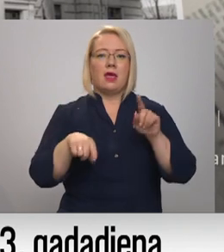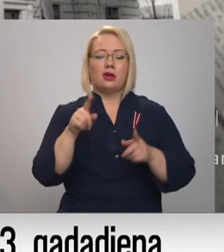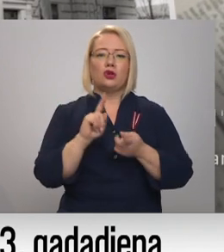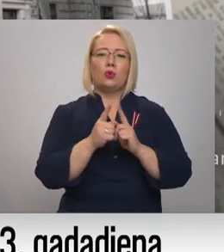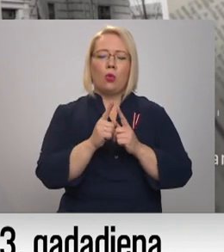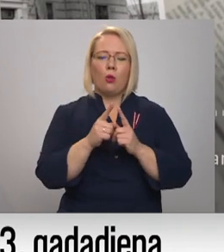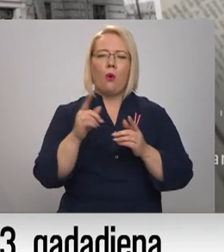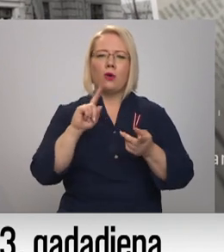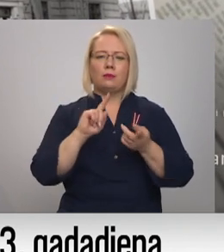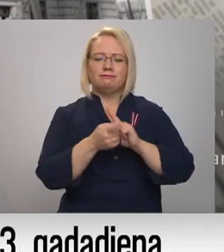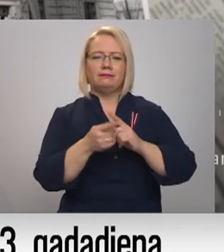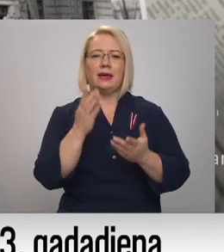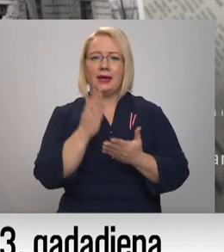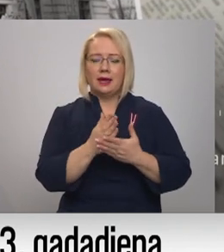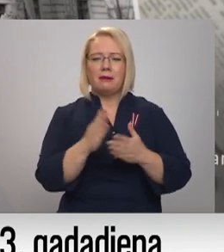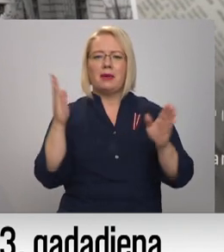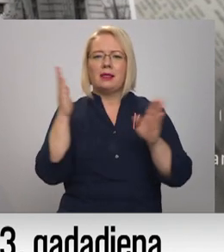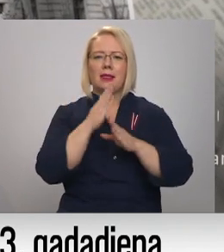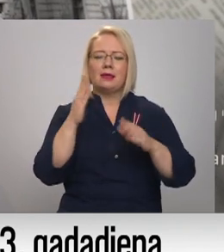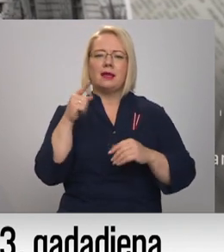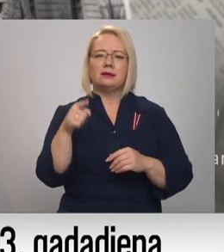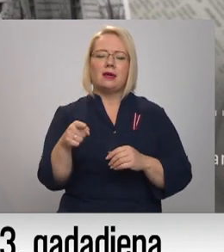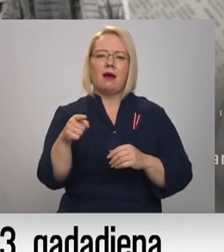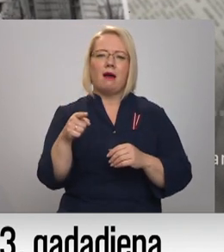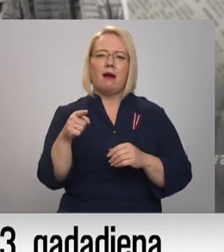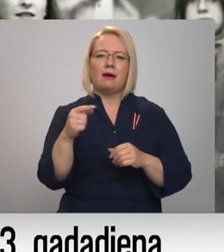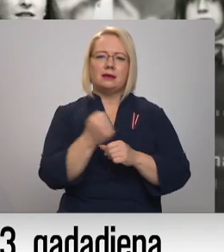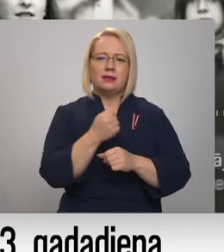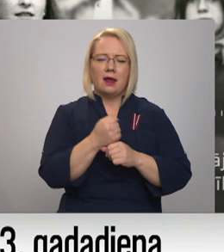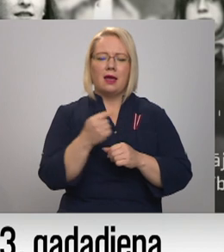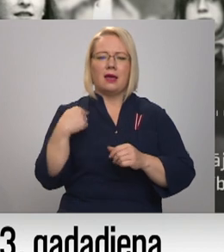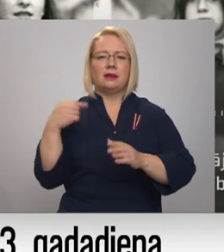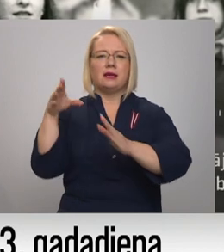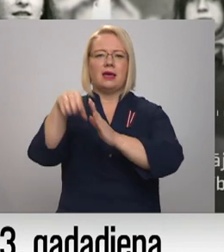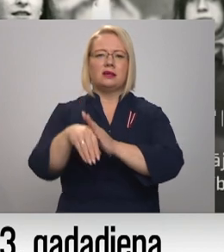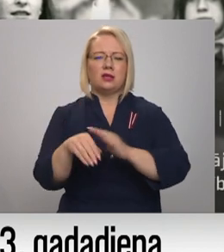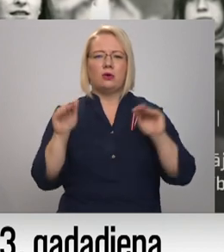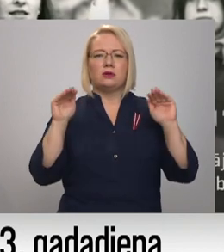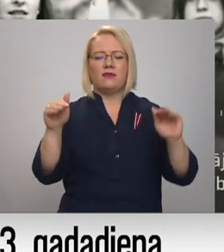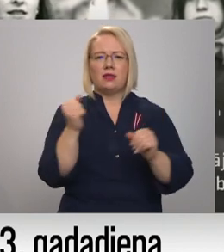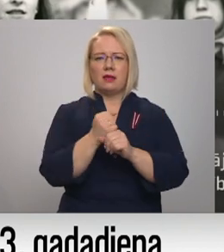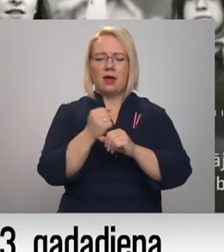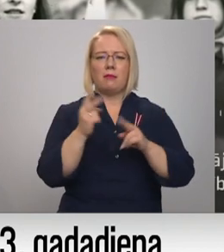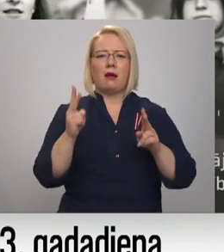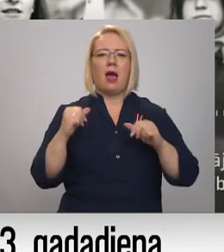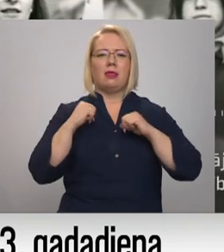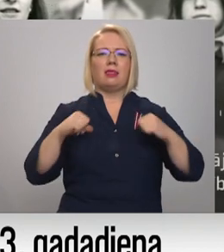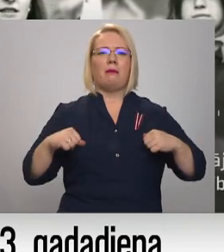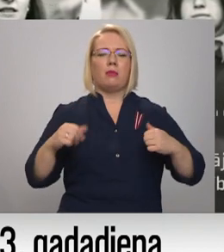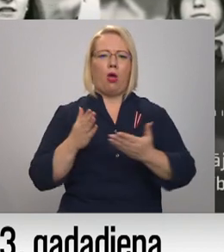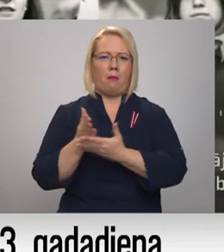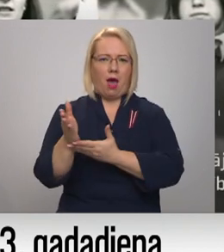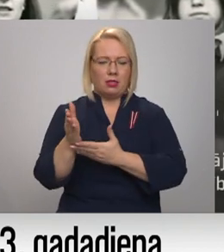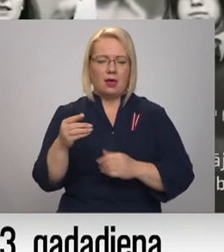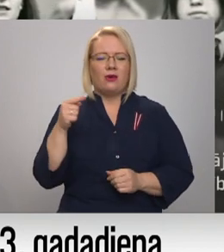ir, bet liktens tā grozījās iesaistījos tomēr tādā svētajā darba kā diplomātija. Ja diplomātija tomēr